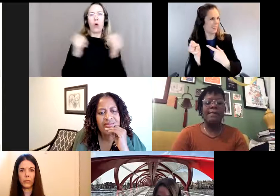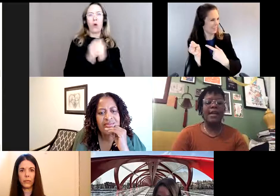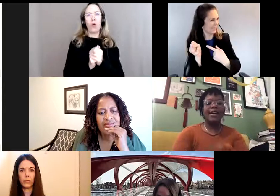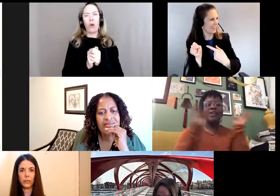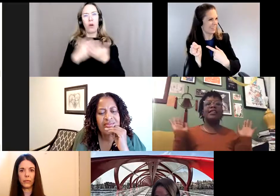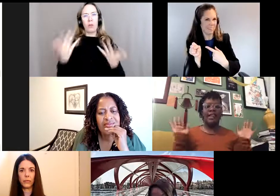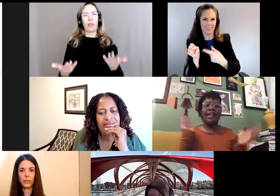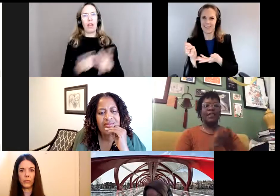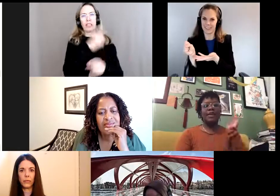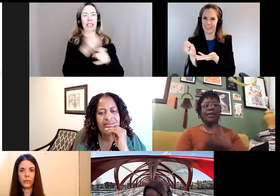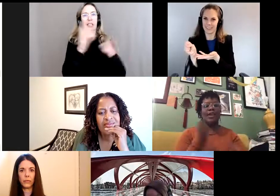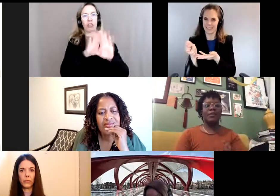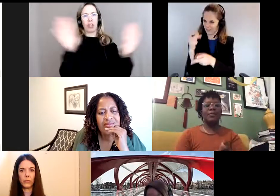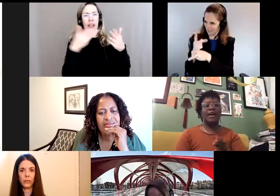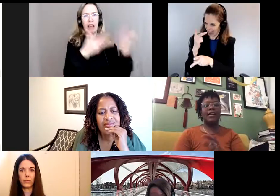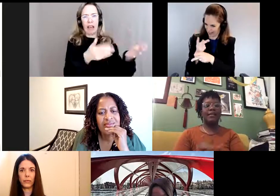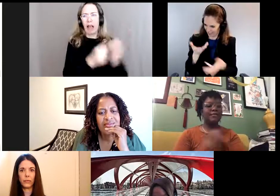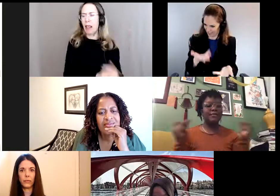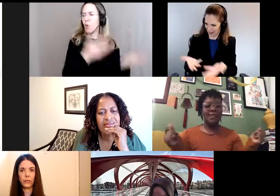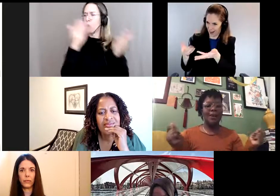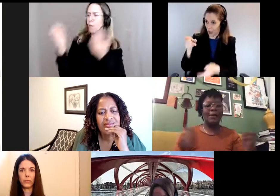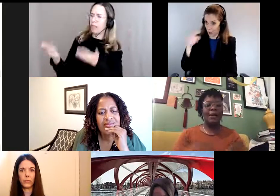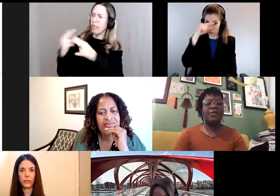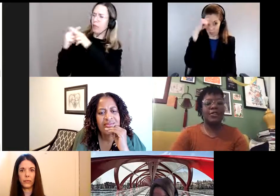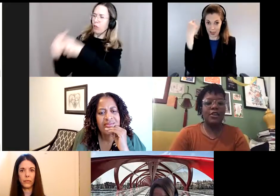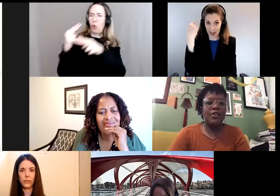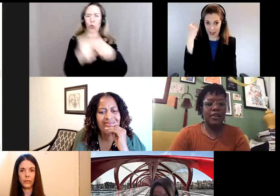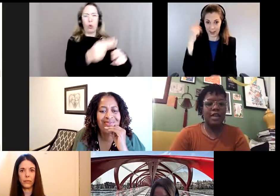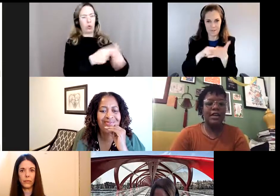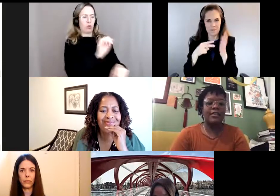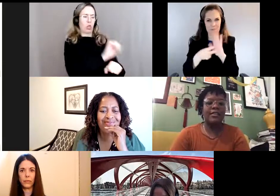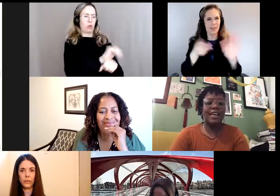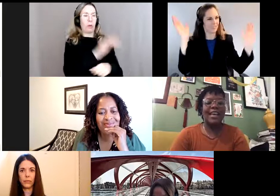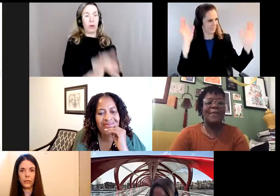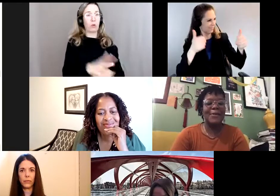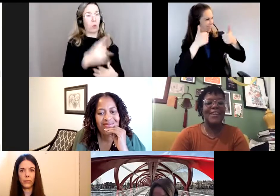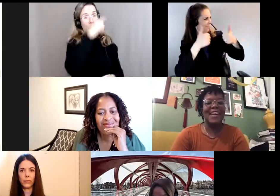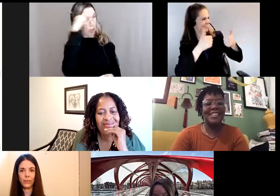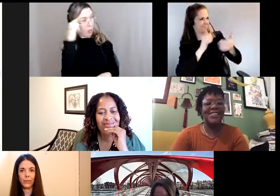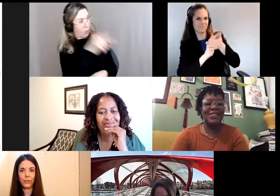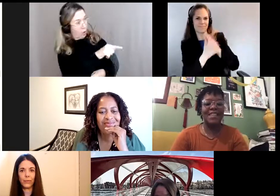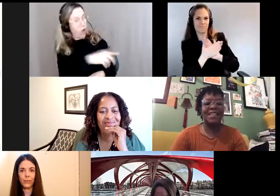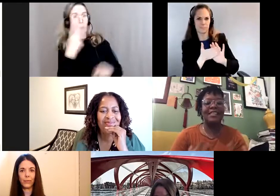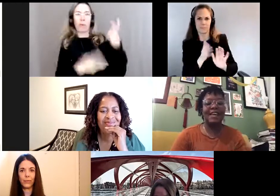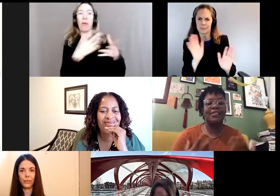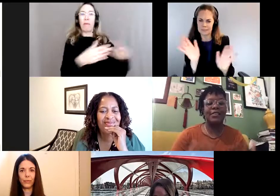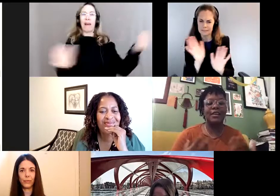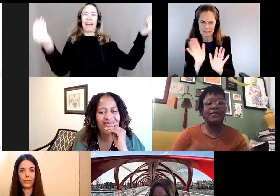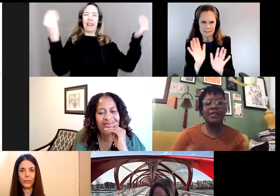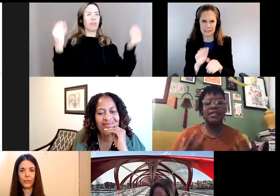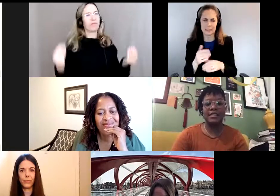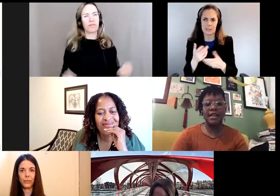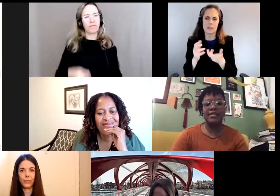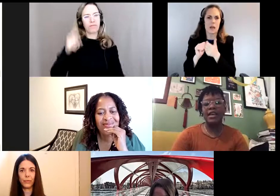directrice générale ou vous êtes maintenant telle personne et vous allez vous en occuper. Parce que vous êtes noire, tous les problèmes sont réglés. il faut